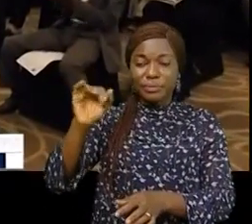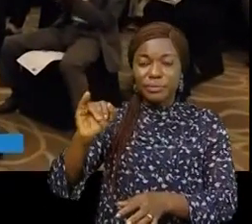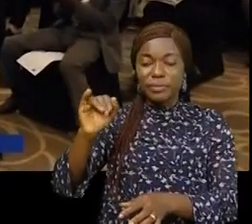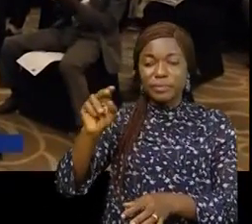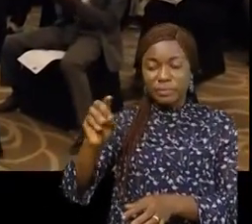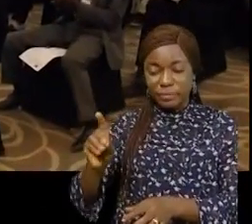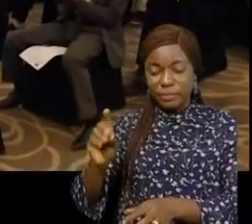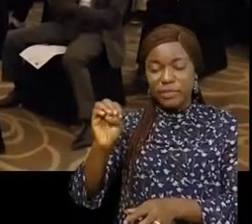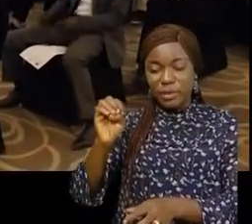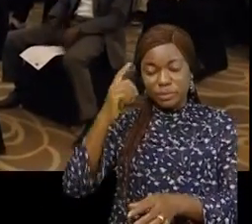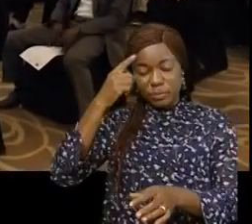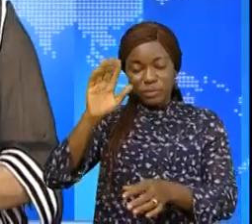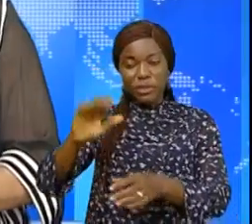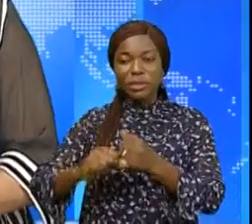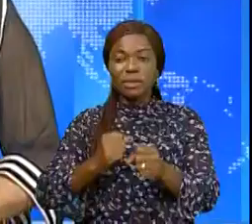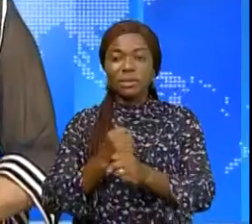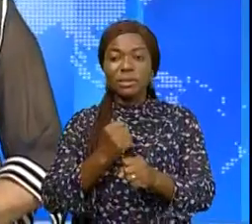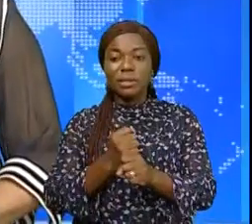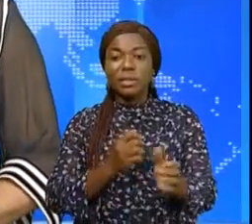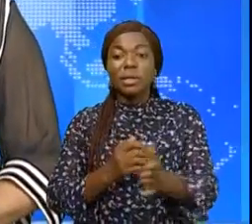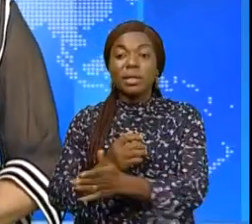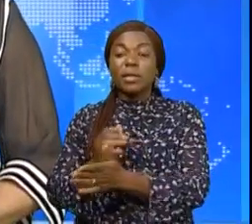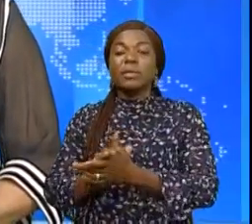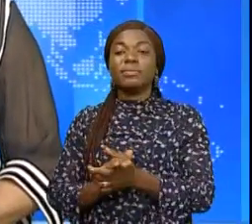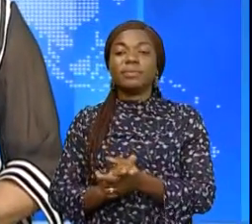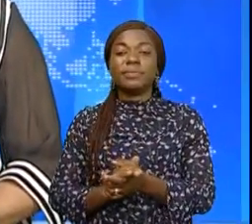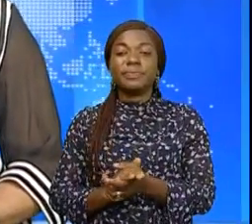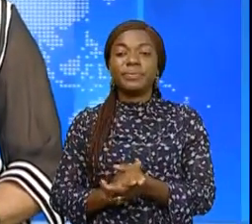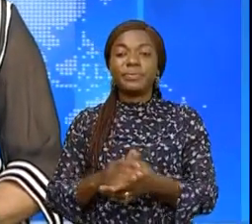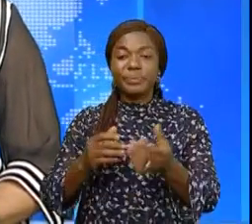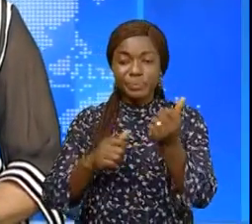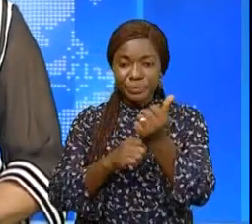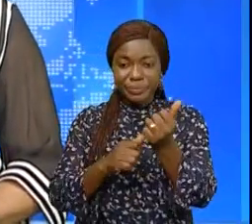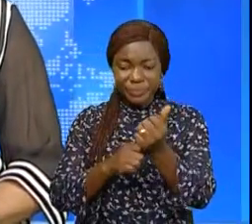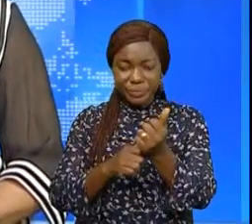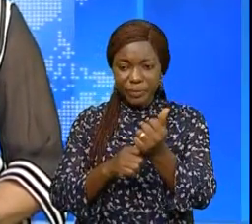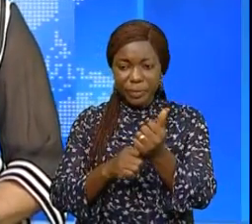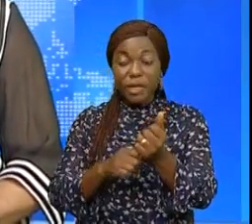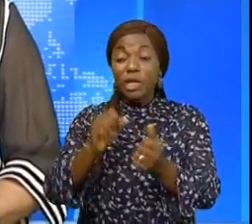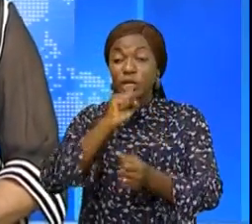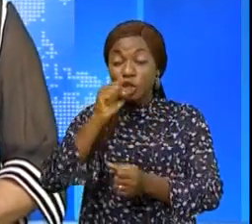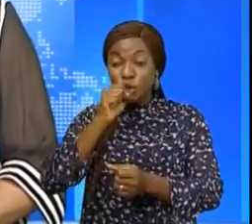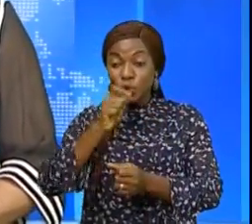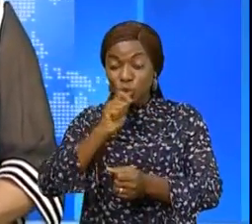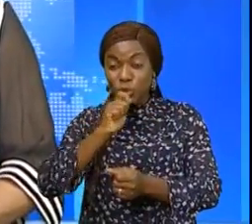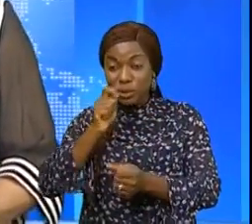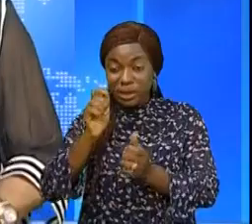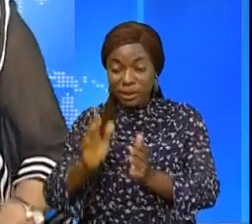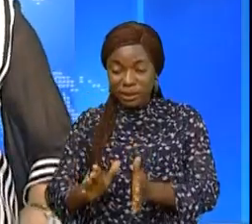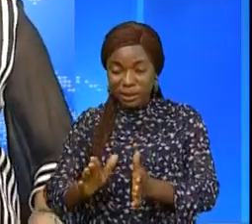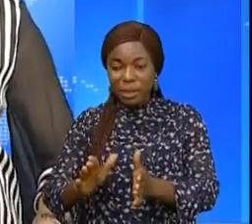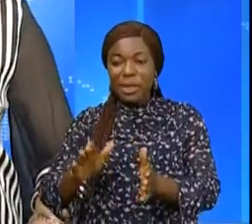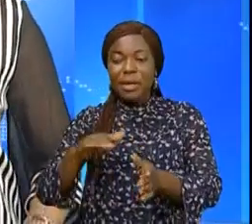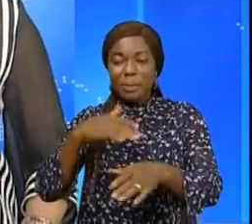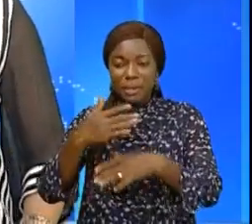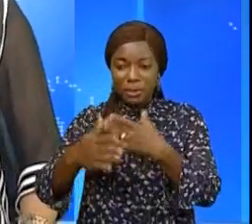lancement de ses travaux. Quelques hommes des médias ont suivi une formation qui va les aider à lutter contre la rumeur